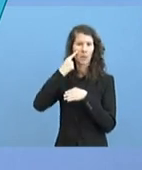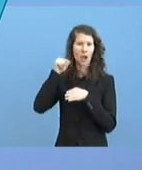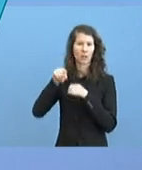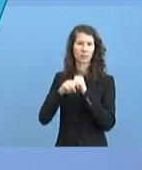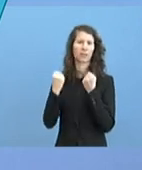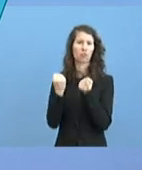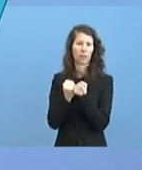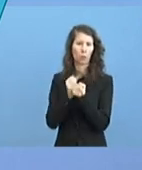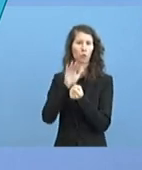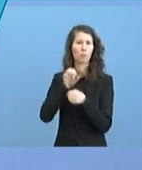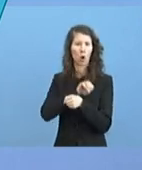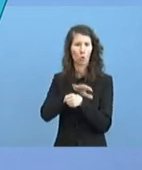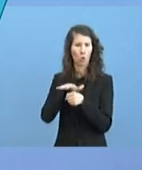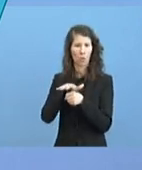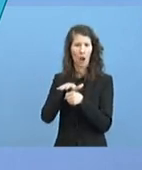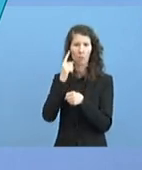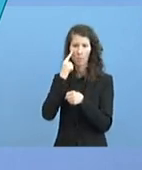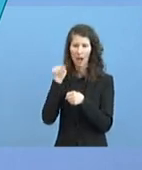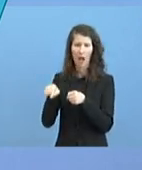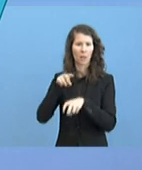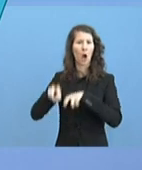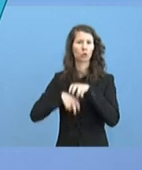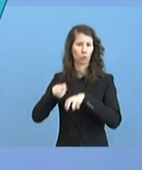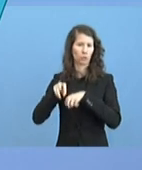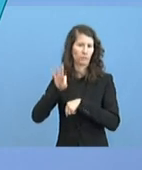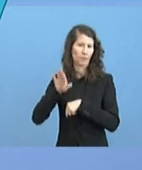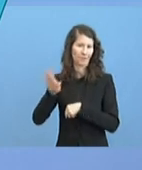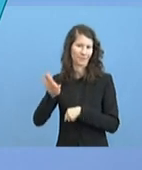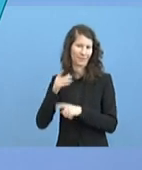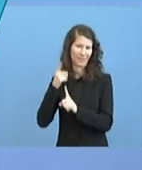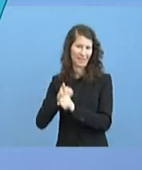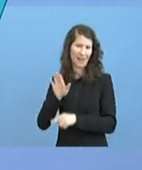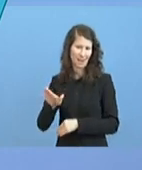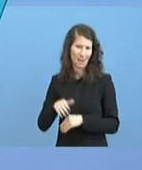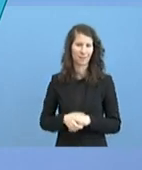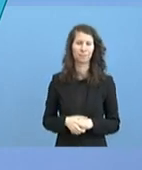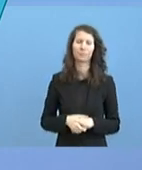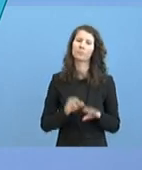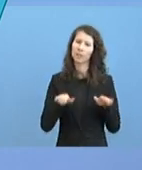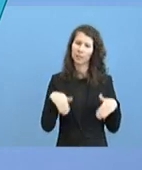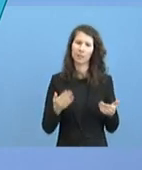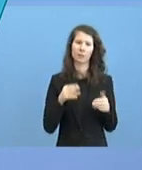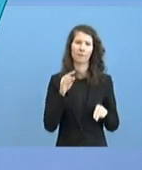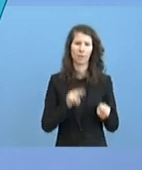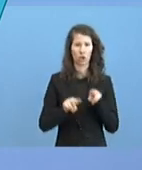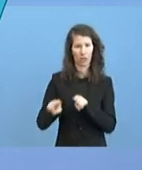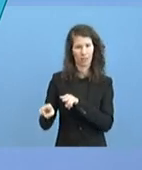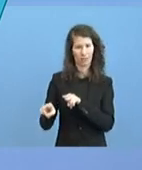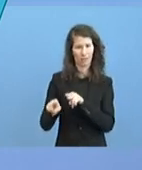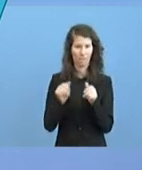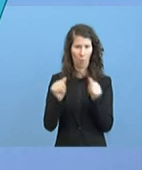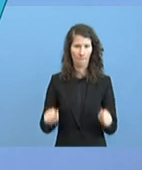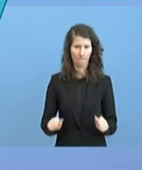um Corona instrumentalisiert wird. Da gibt es ganz unterschiedliche Ausprägungen. Sie